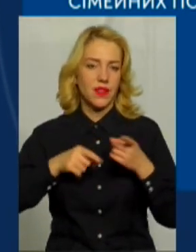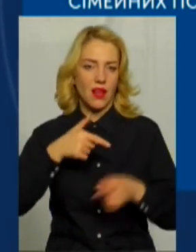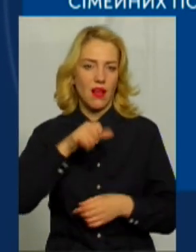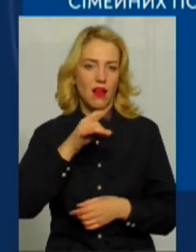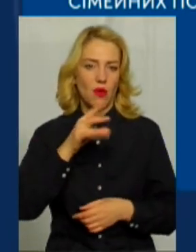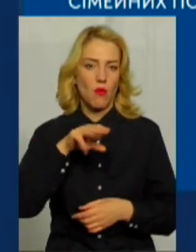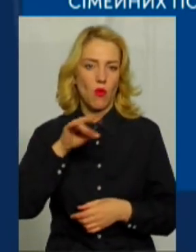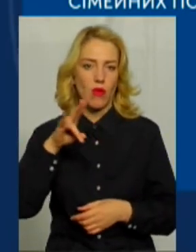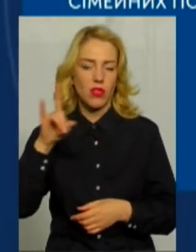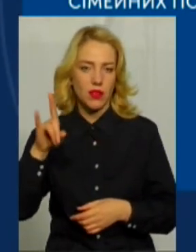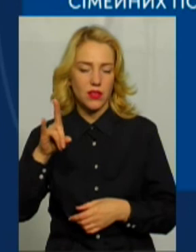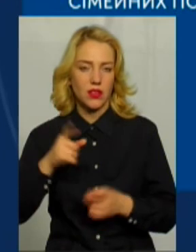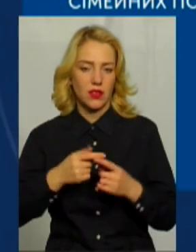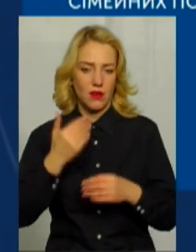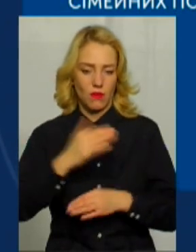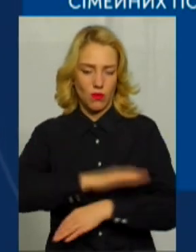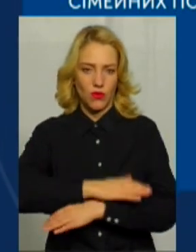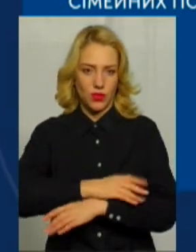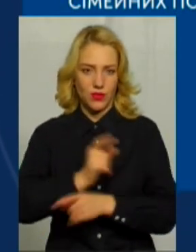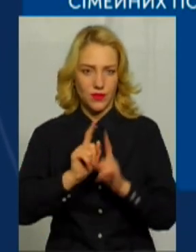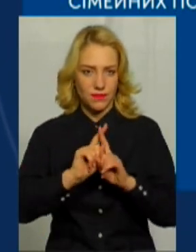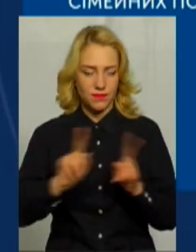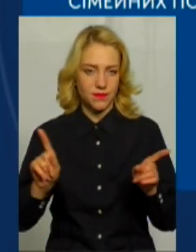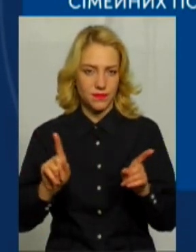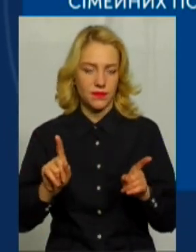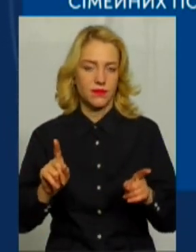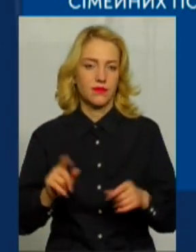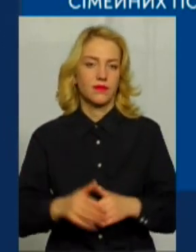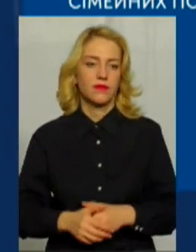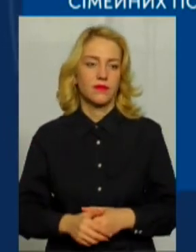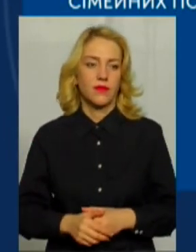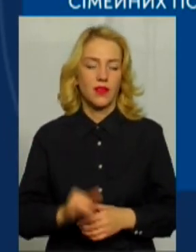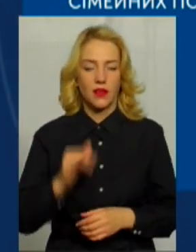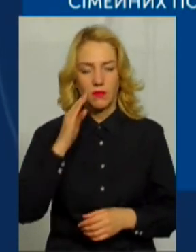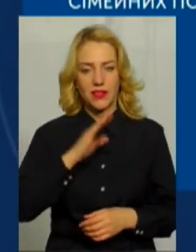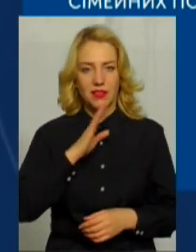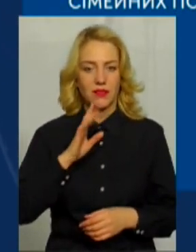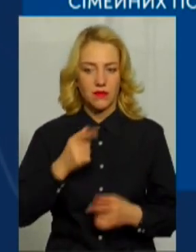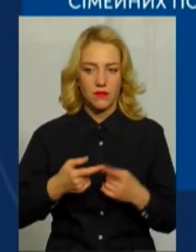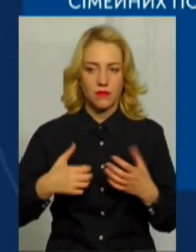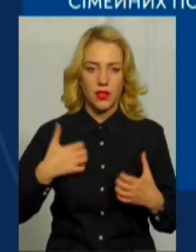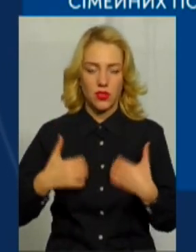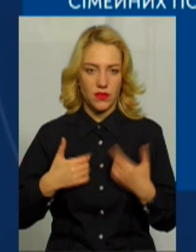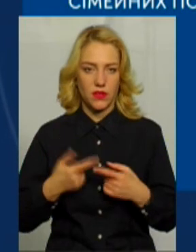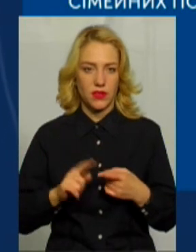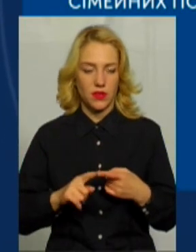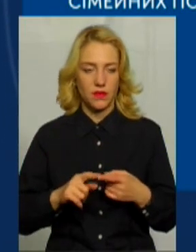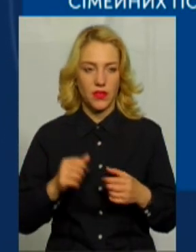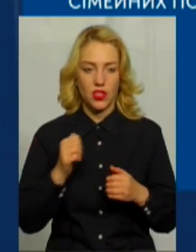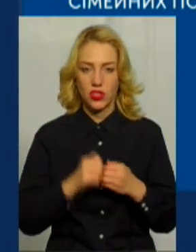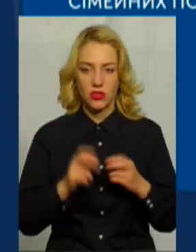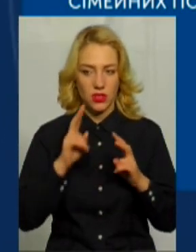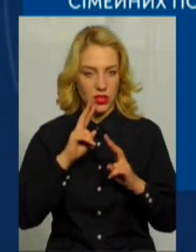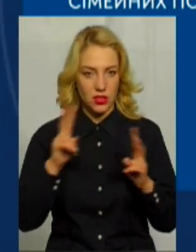і її поведінка дещо виходить за межі нормальної, допустимої, і батьків починає турбувати. І часто, не знаючи,